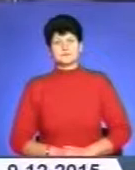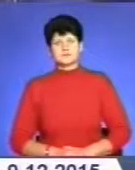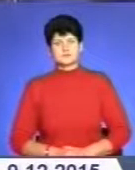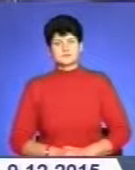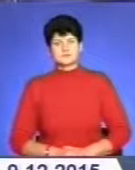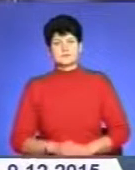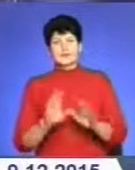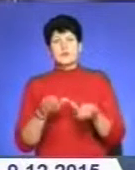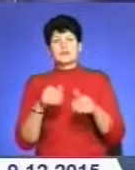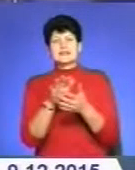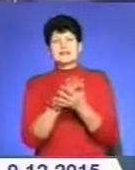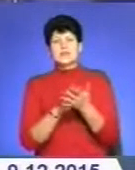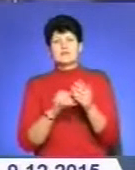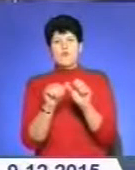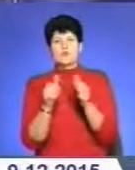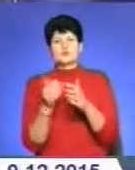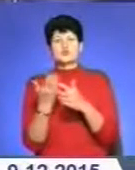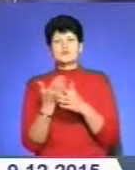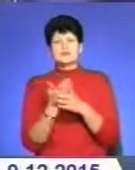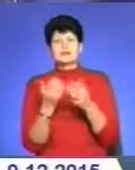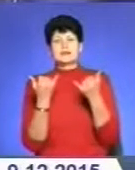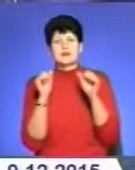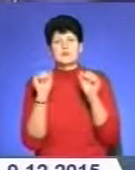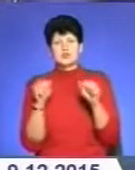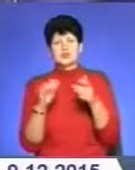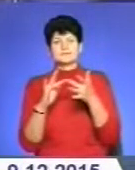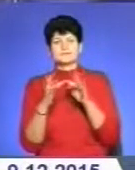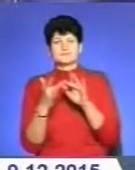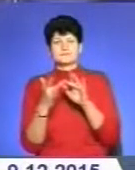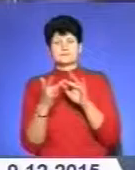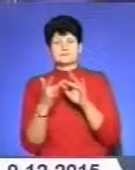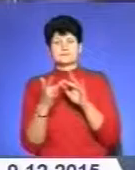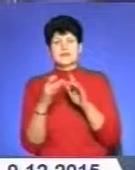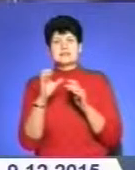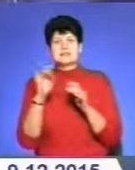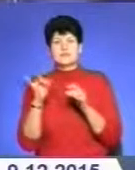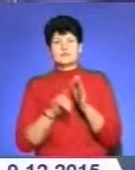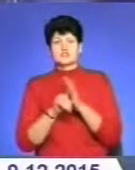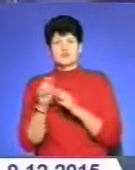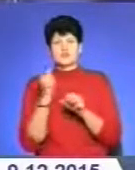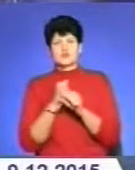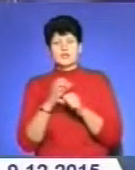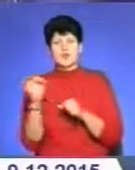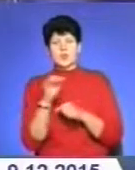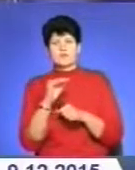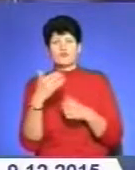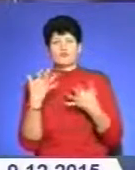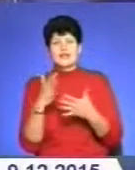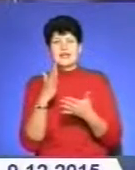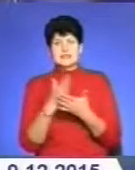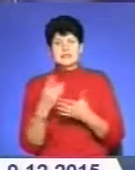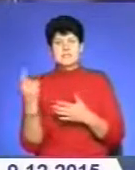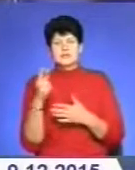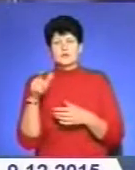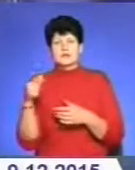Подати заявку на оформлення субсидій відтепер можна через мережу інтернет. Сервіс запрацював офіційно. Вже є перші жителі краю, що